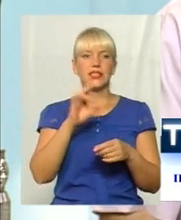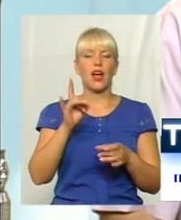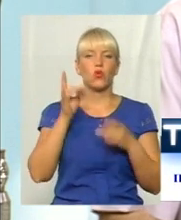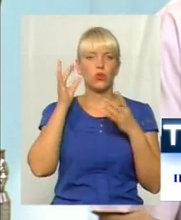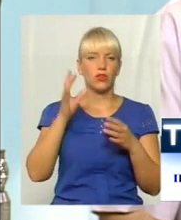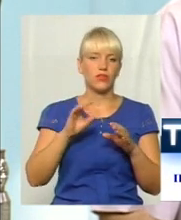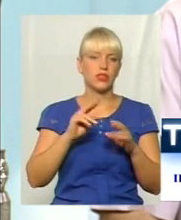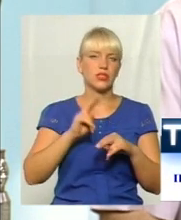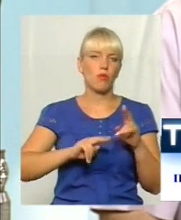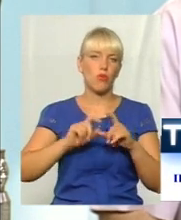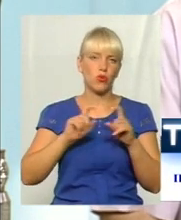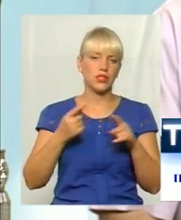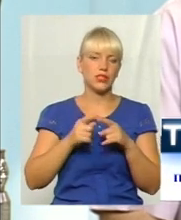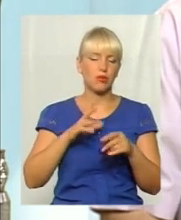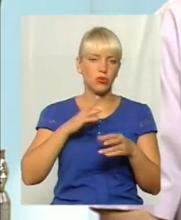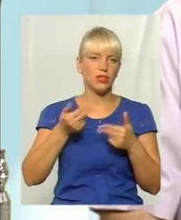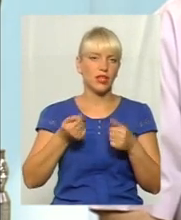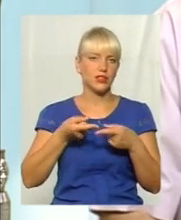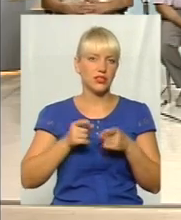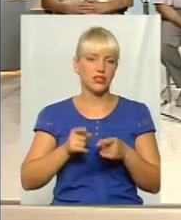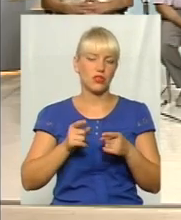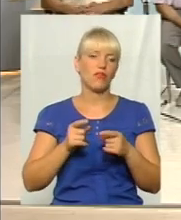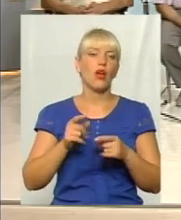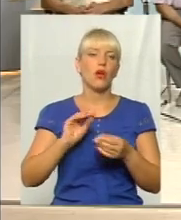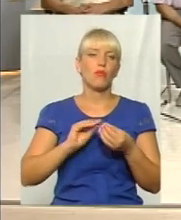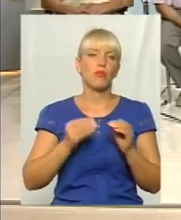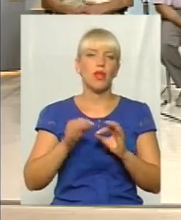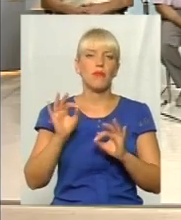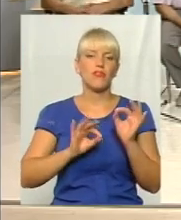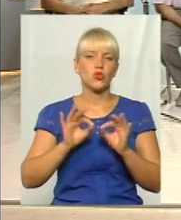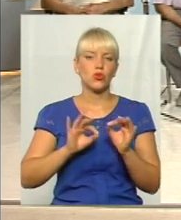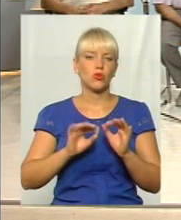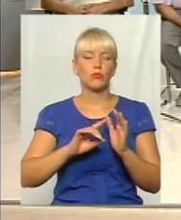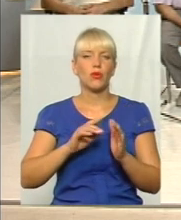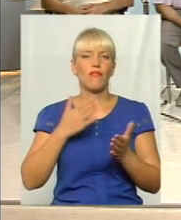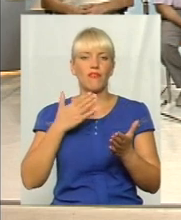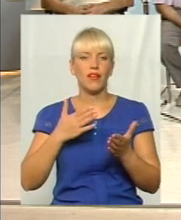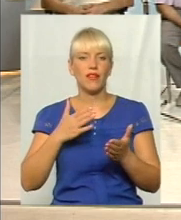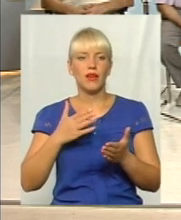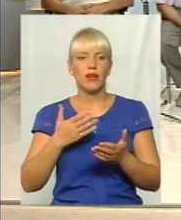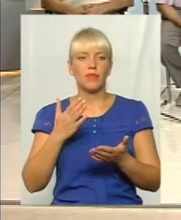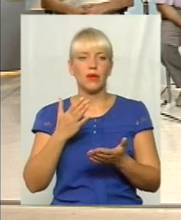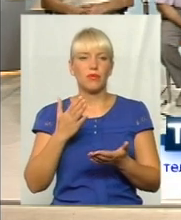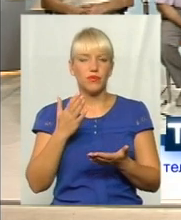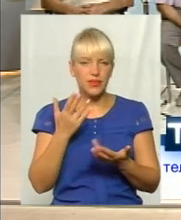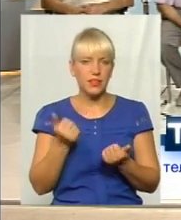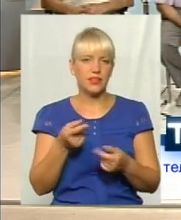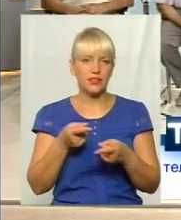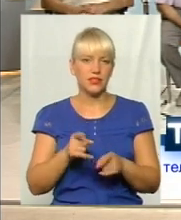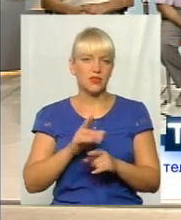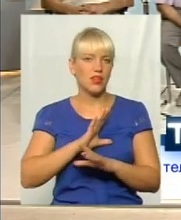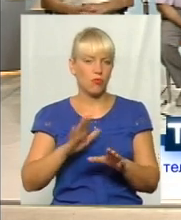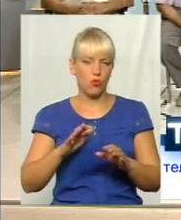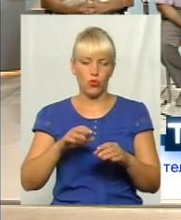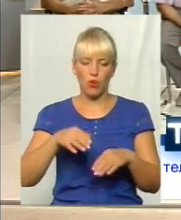Дійсно, то була проблема. Це, тобто, в висоткому відношенні були певні культові споруди, де не було дійсно, взагалі